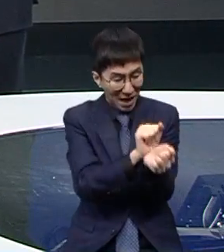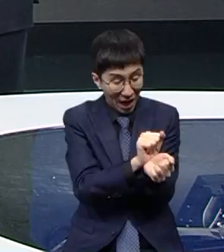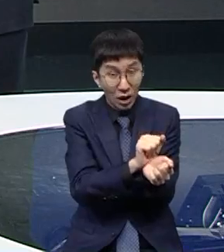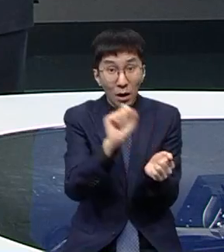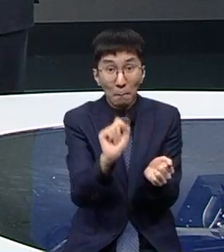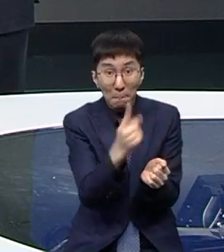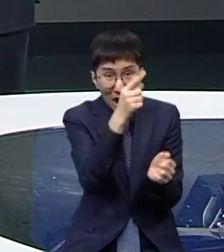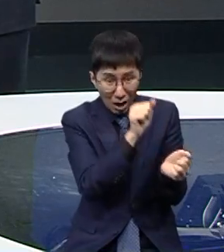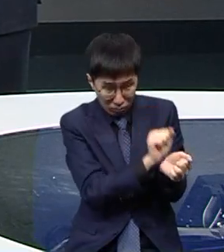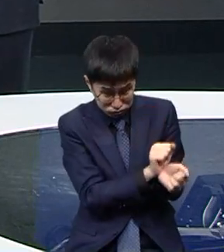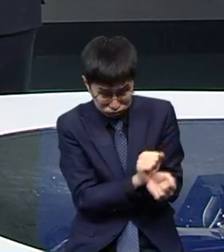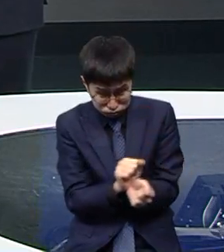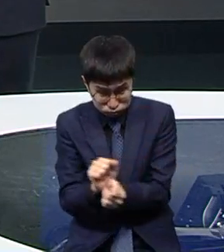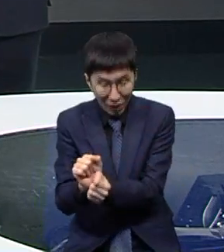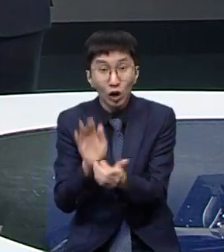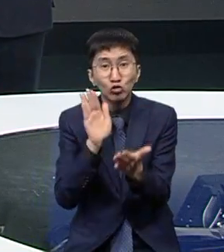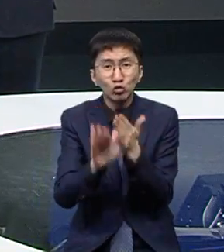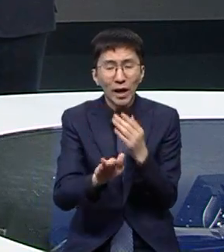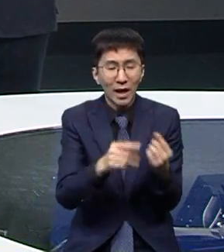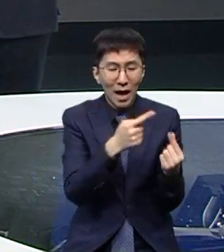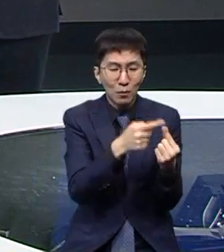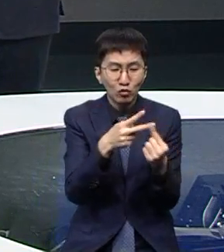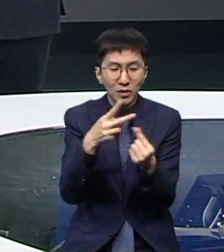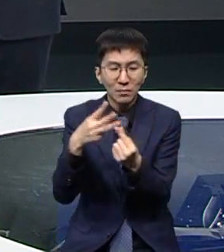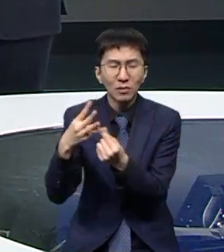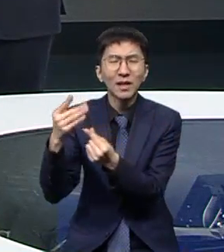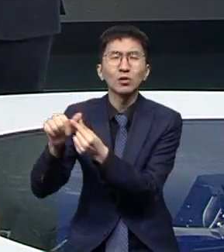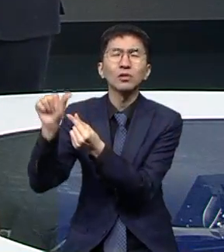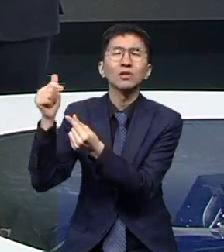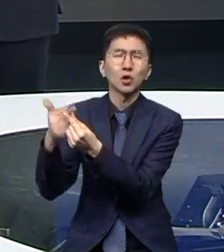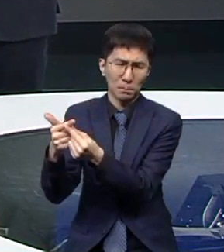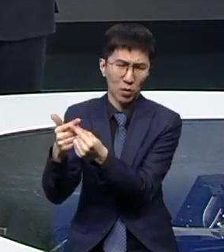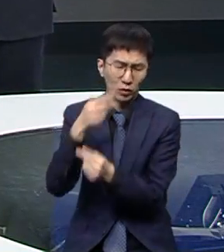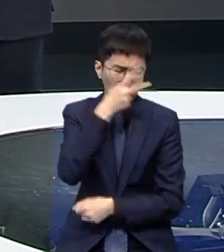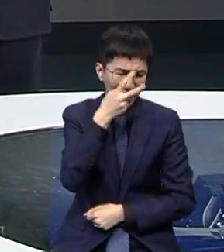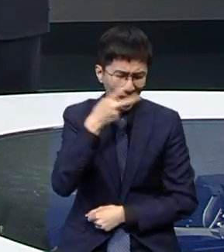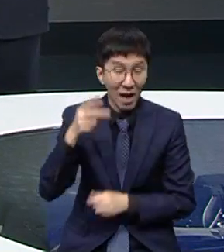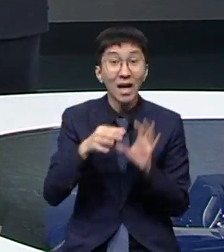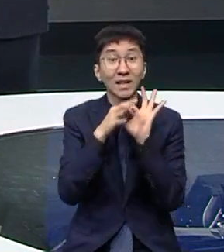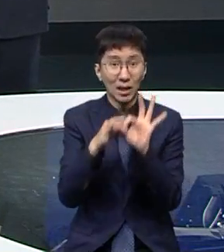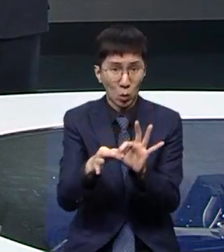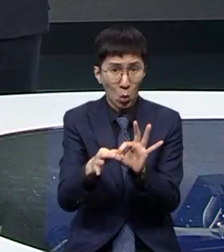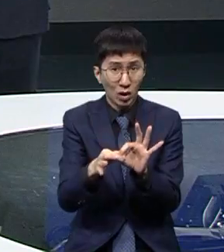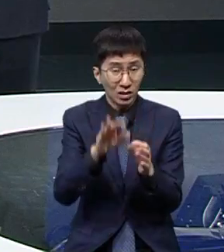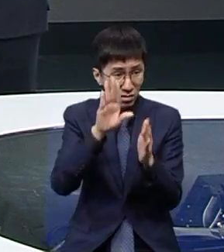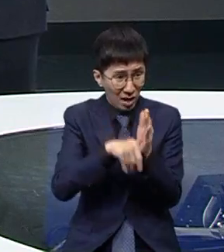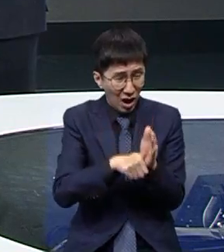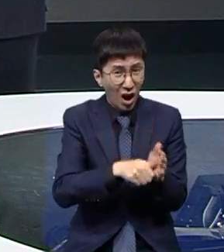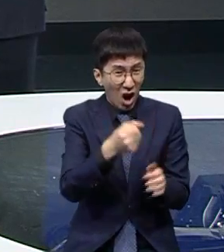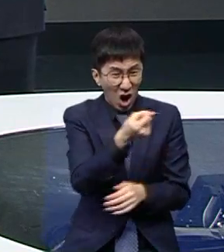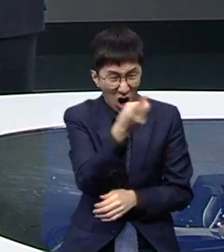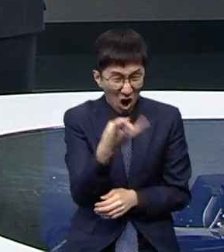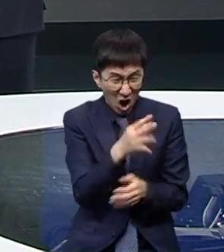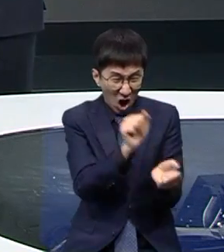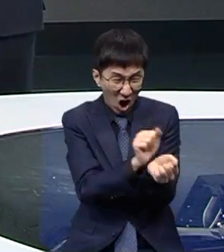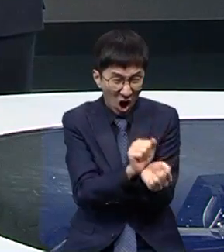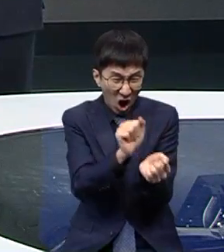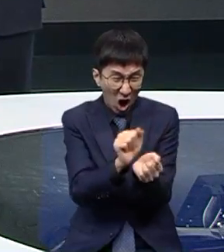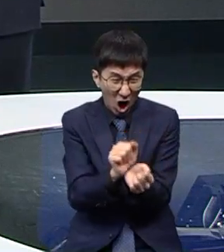걸린 이후 그동안 6차례 전수조사가 있었는데 그때마다 많게는 수백 명이 확진됐고 지금까지